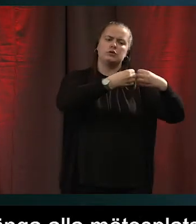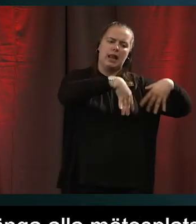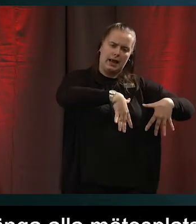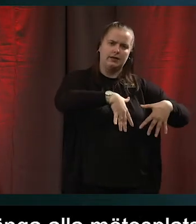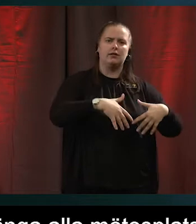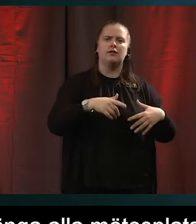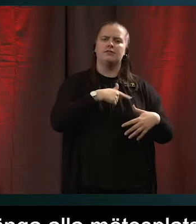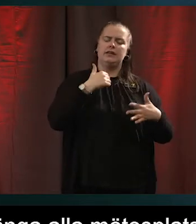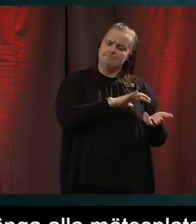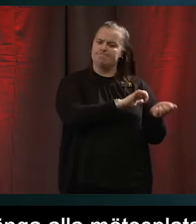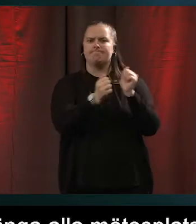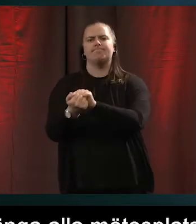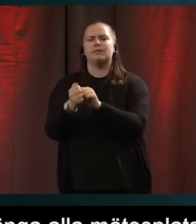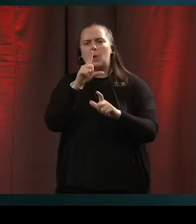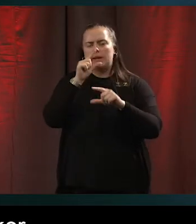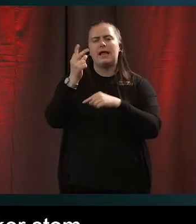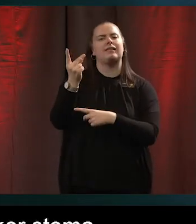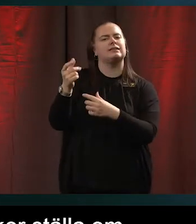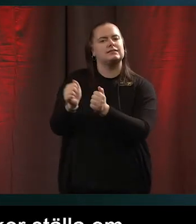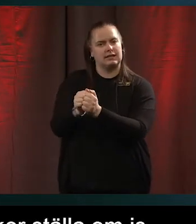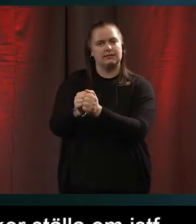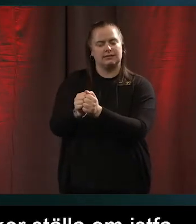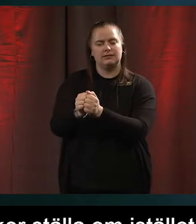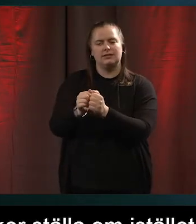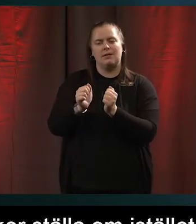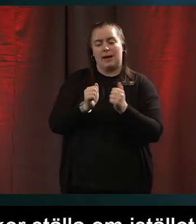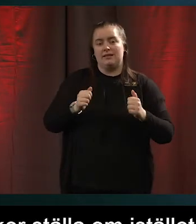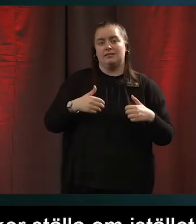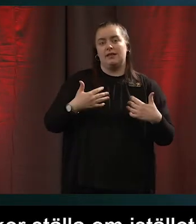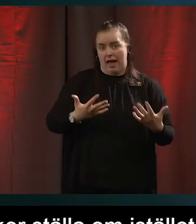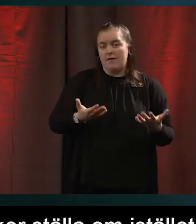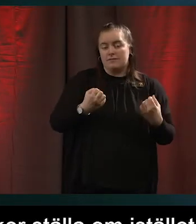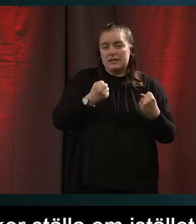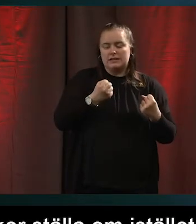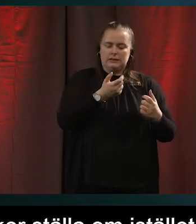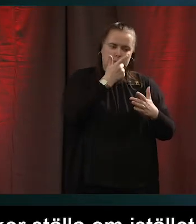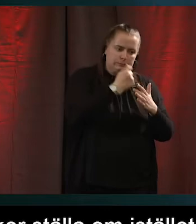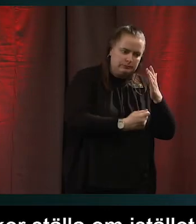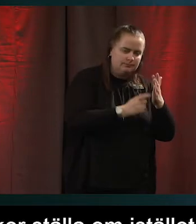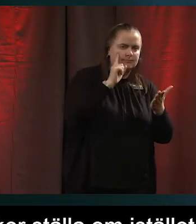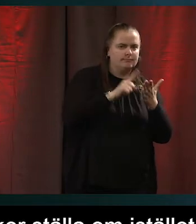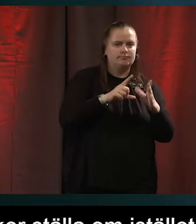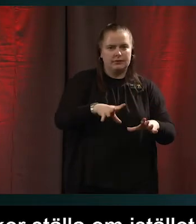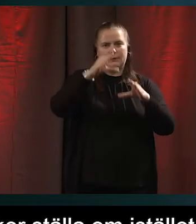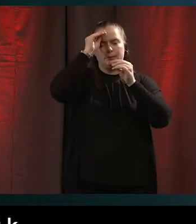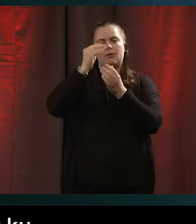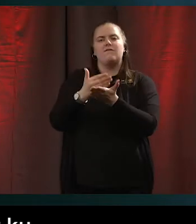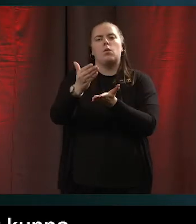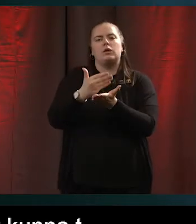och hitta nya sätt att nå ut. Så jag tror att de här misslyckandena är så viktiga för att man ska kunna ta sig vidare. Man kan också säga att